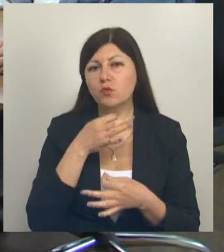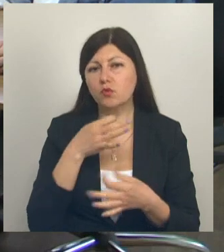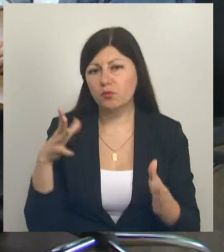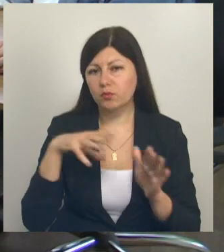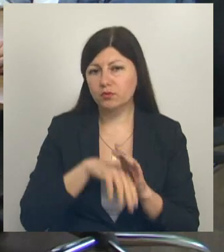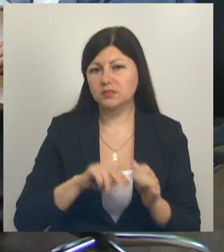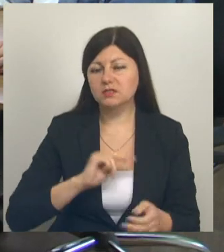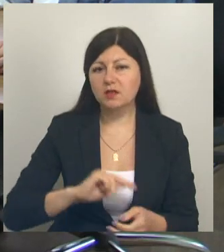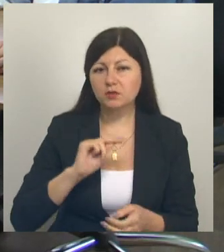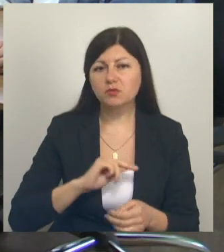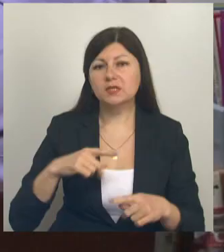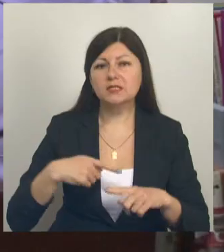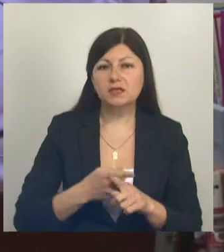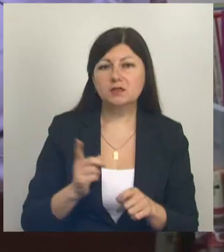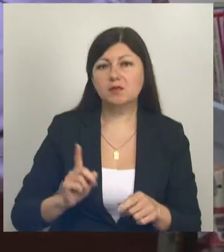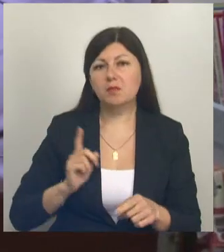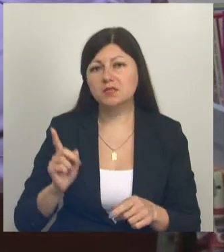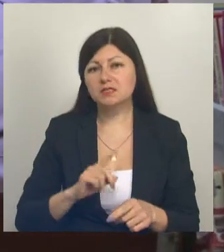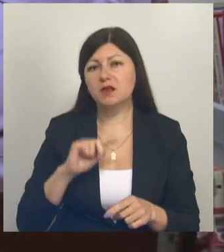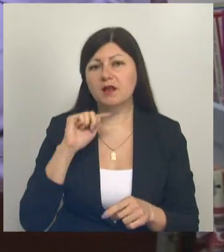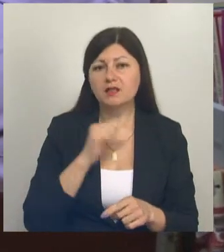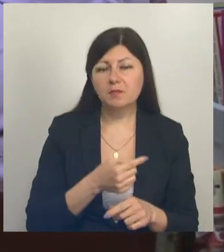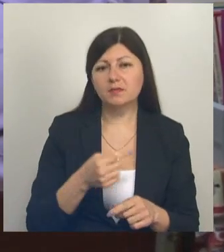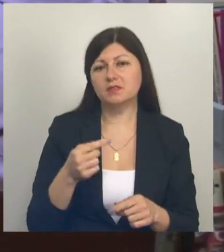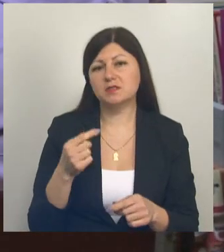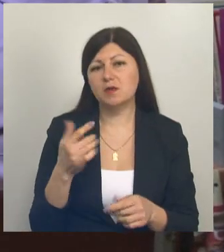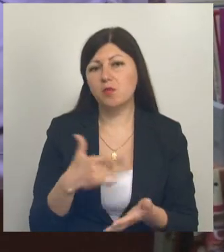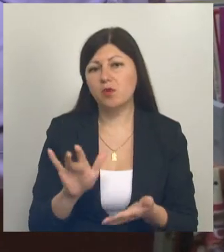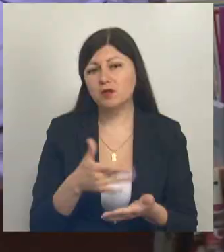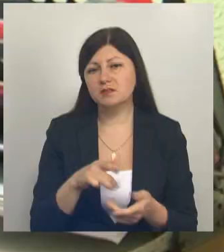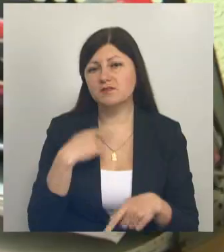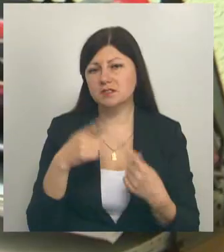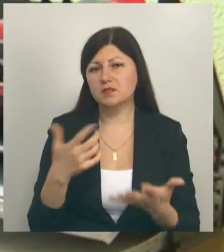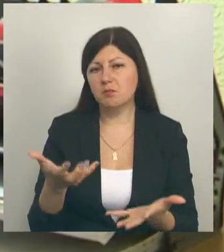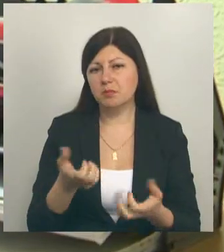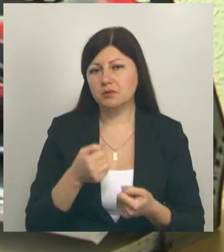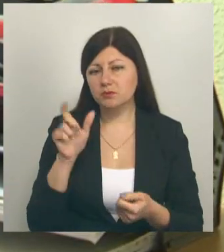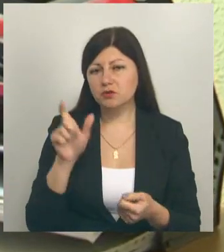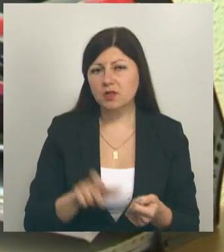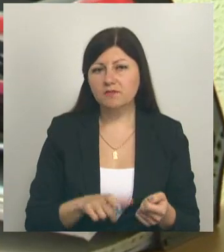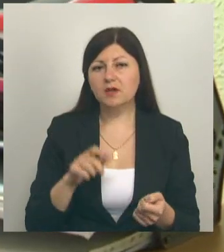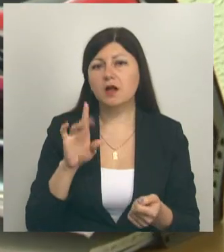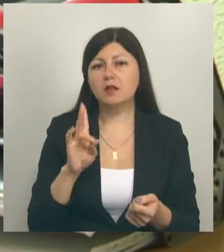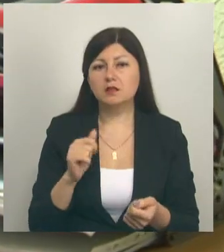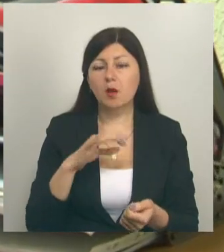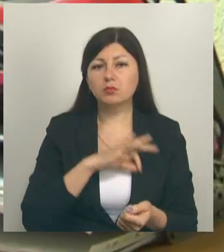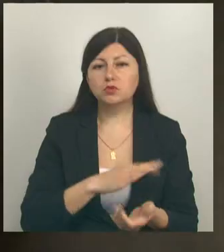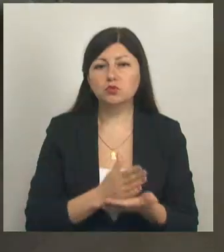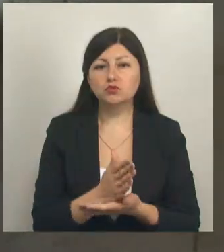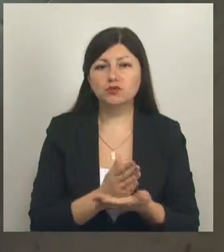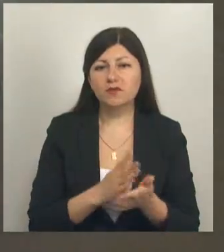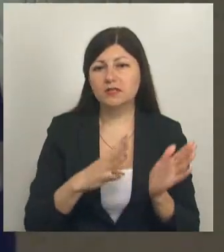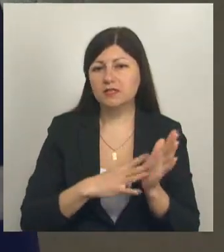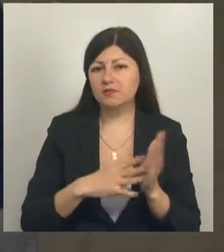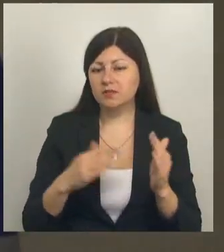сотрудник, что техники, мастера, экономисты, бухгалтера всегда примут человека. На обслуживание у компании «Микрорайон Солнечный» 9